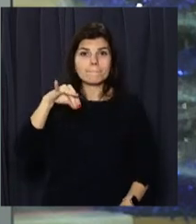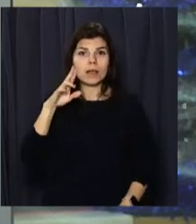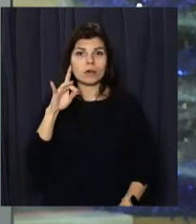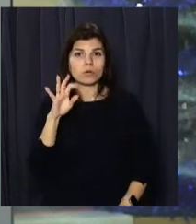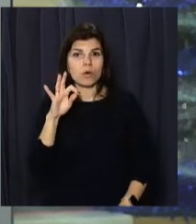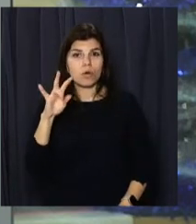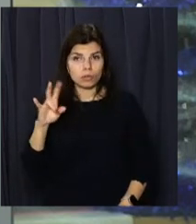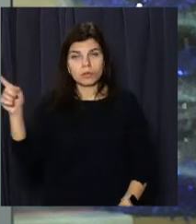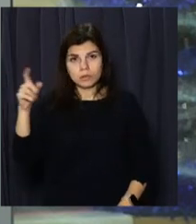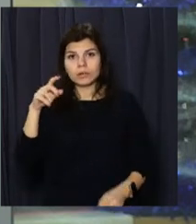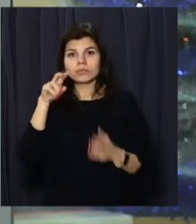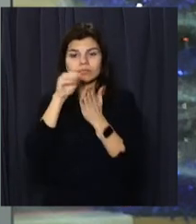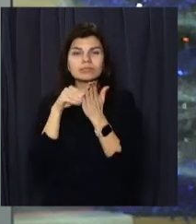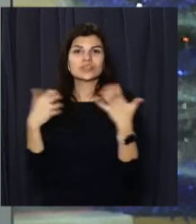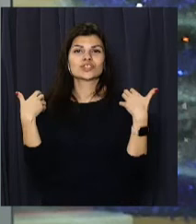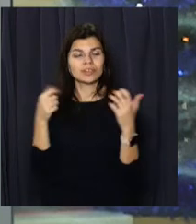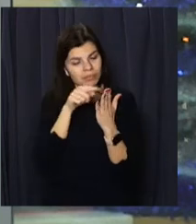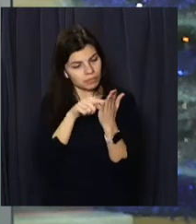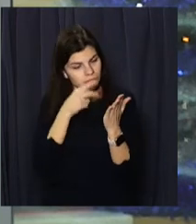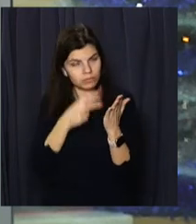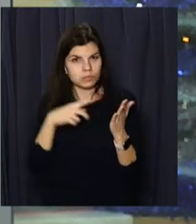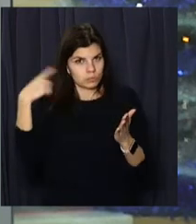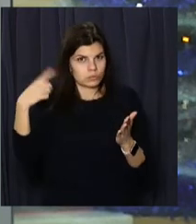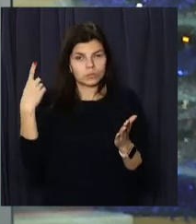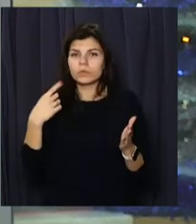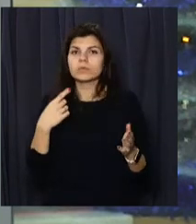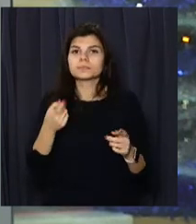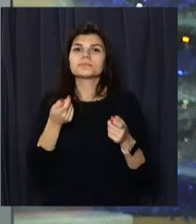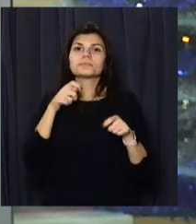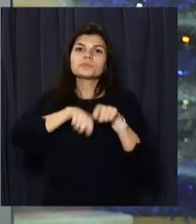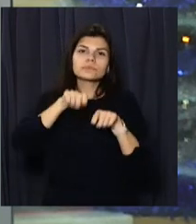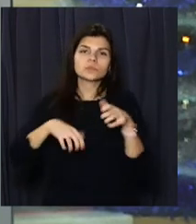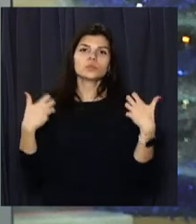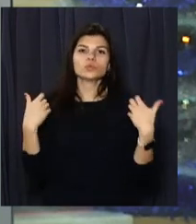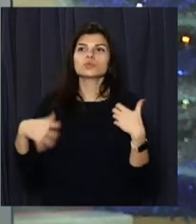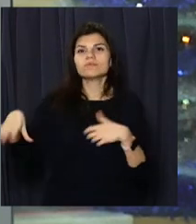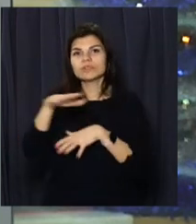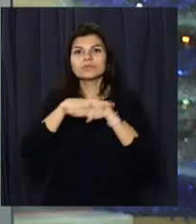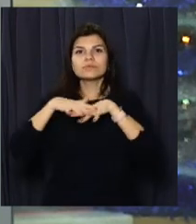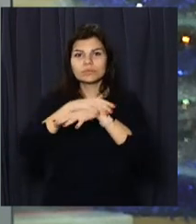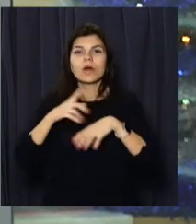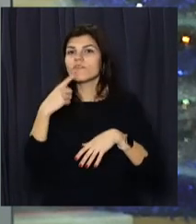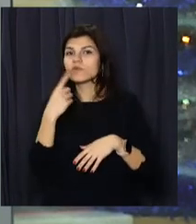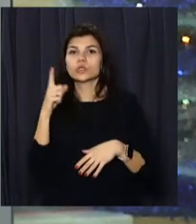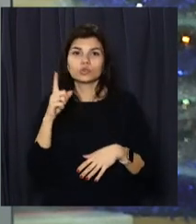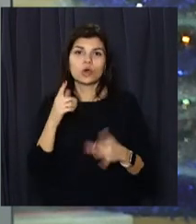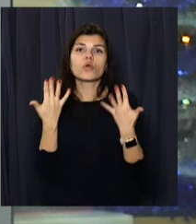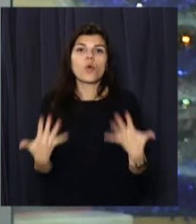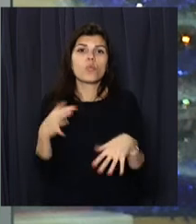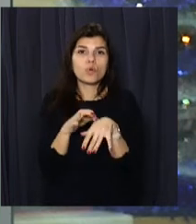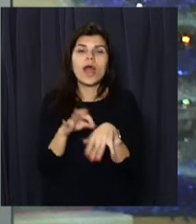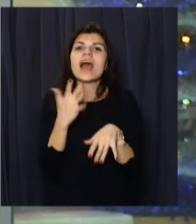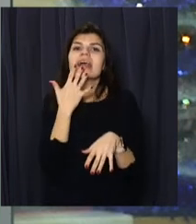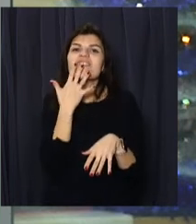Всесвітньої організації охорони здоров'я. Фахівці Інституту вимірювання та оцінки здоров'я у Сіятлі зазначають, кількість хворих у